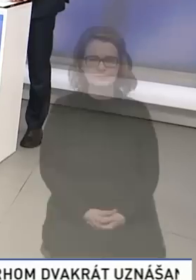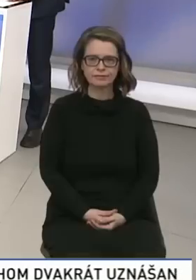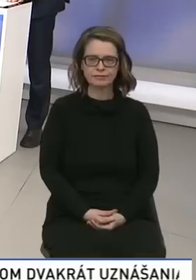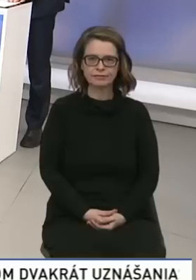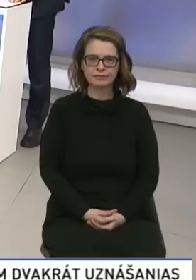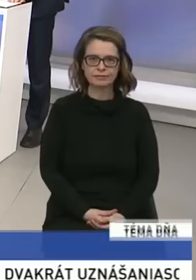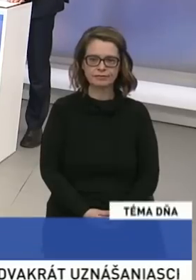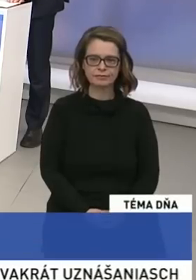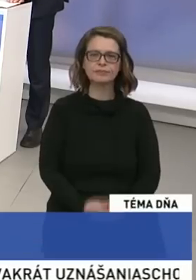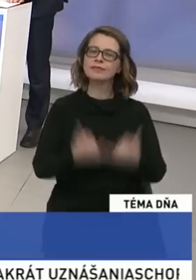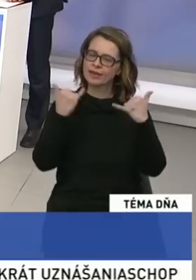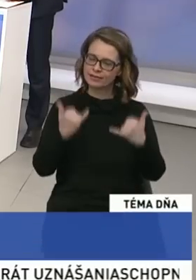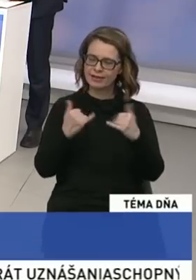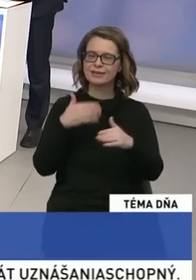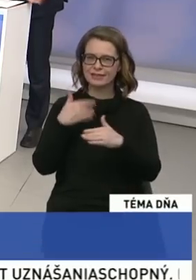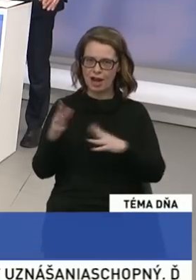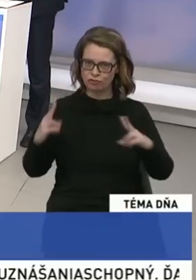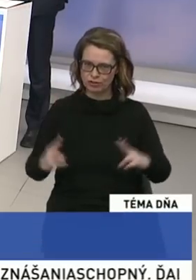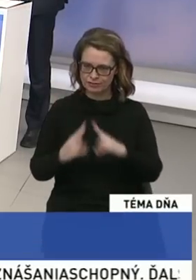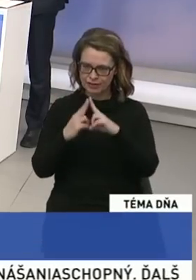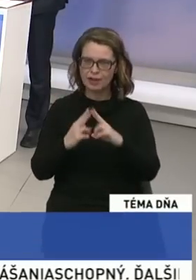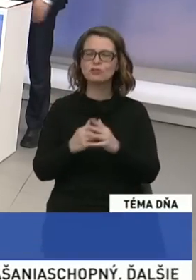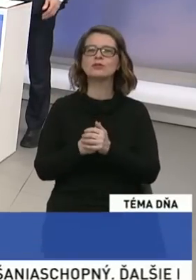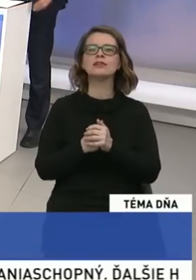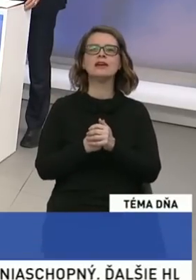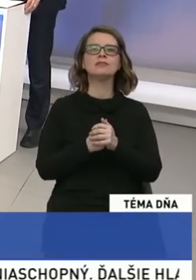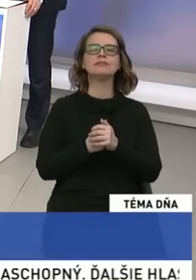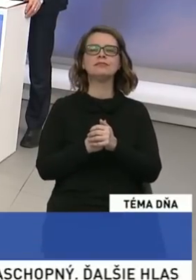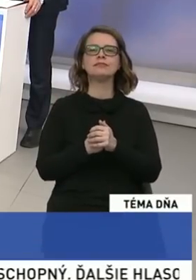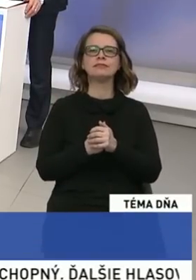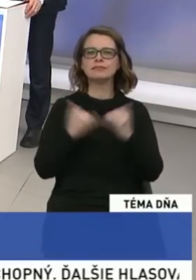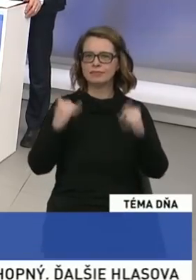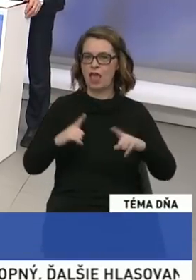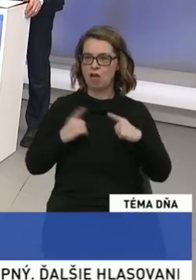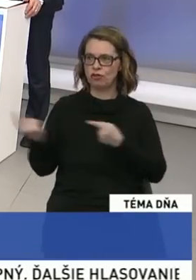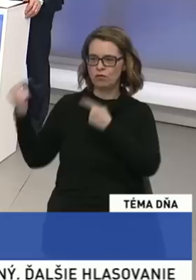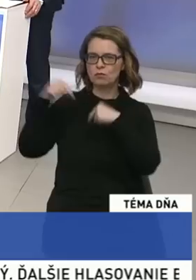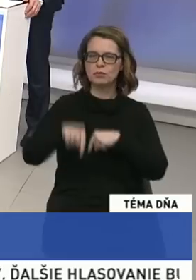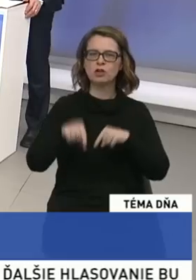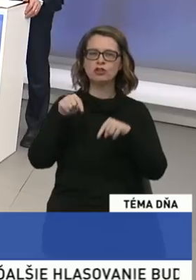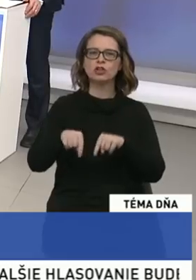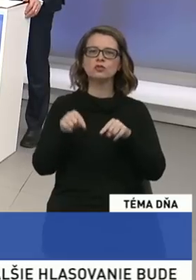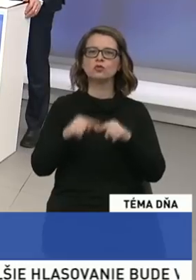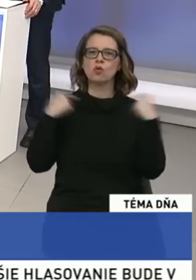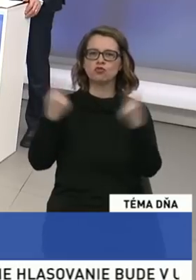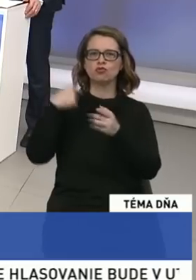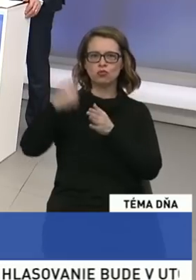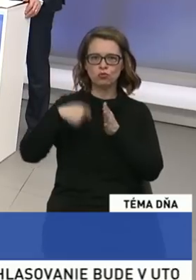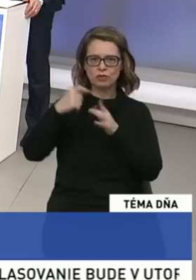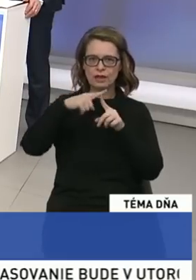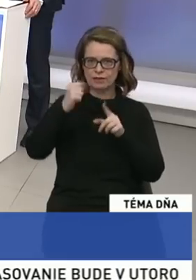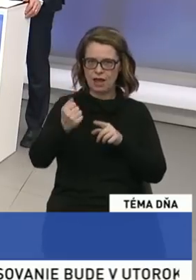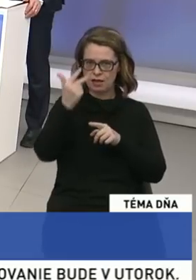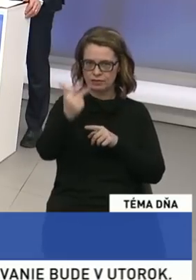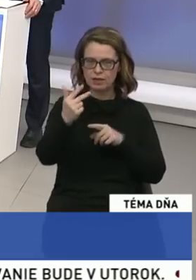Pristupujeme k ďalšiemu duelu, ktorý máme na programe dnes večer. Naživo sú v štúdiu Televízie Teatry s nami páni